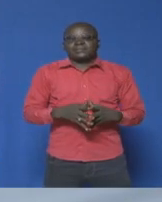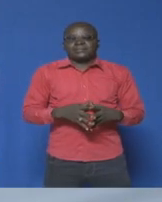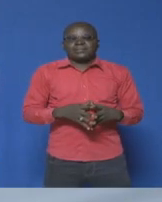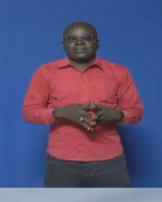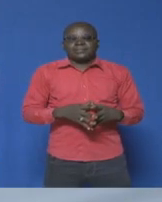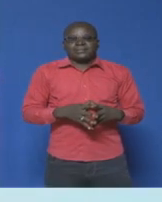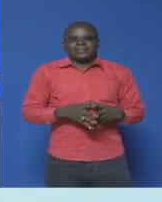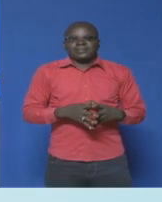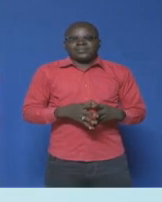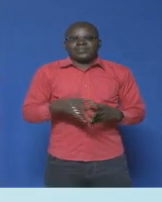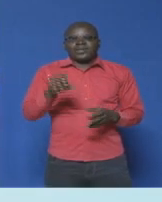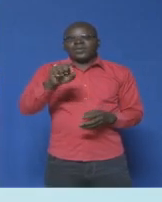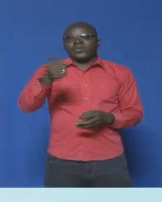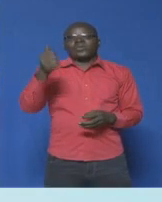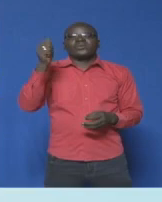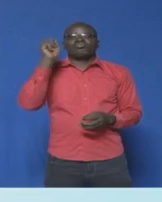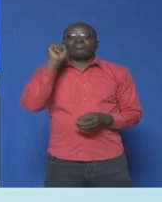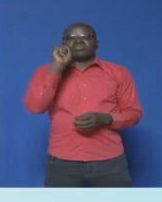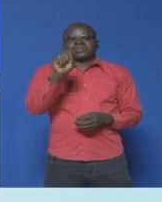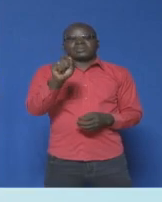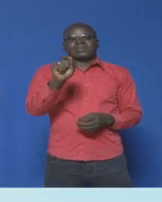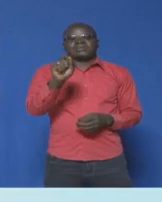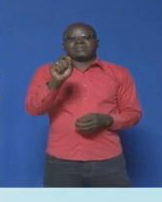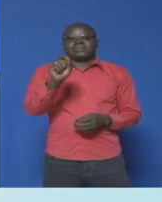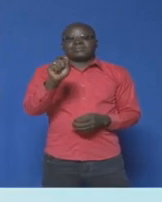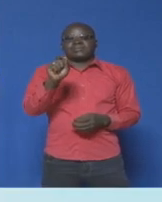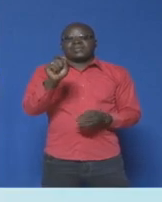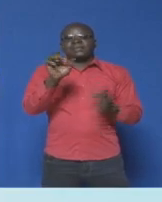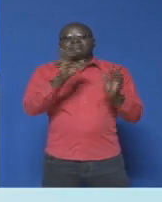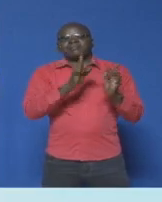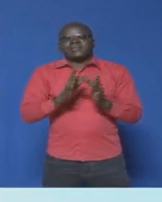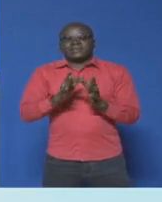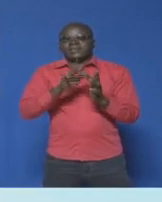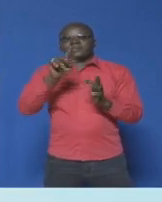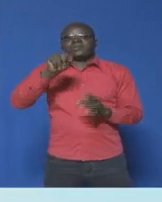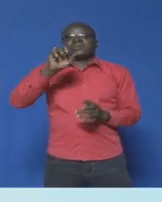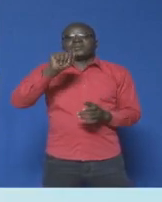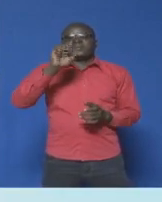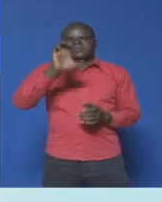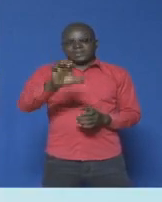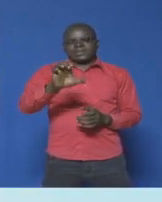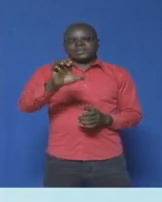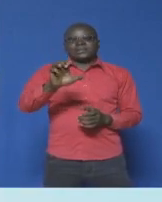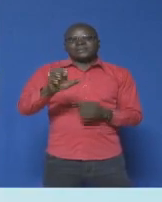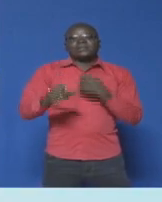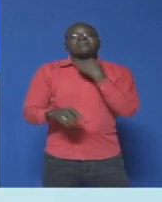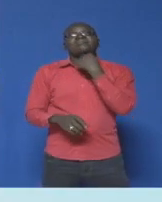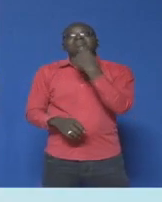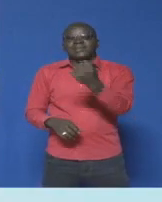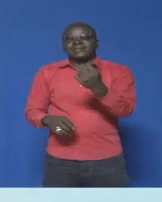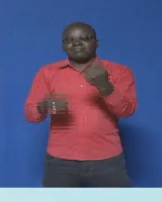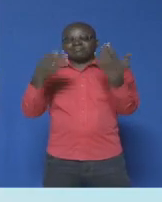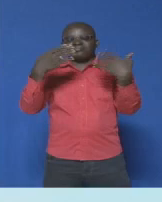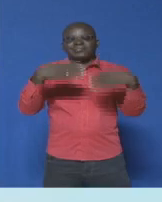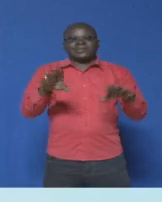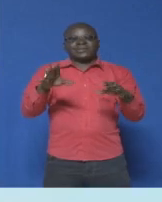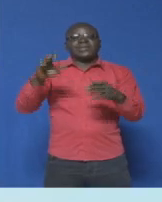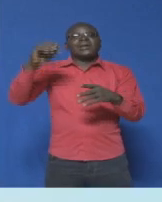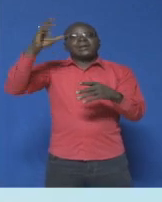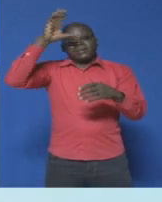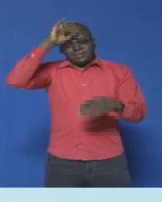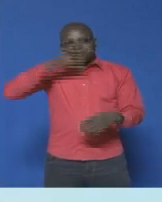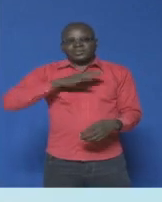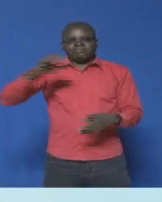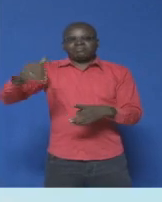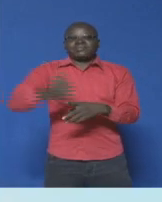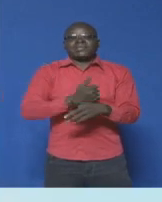Autre point de l'actualité lié au TAC, le ton avait été donné déjà par les hommes d'affaires du Burkina Faso